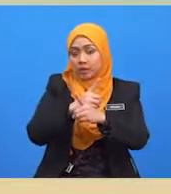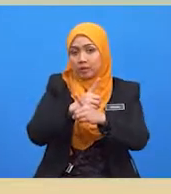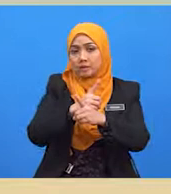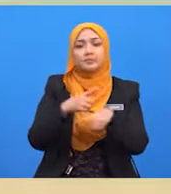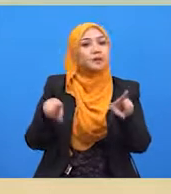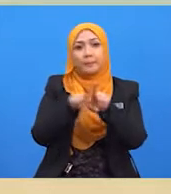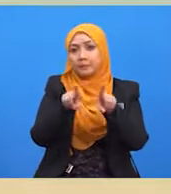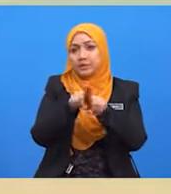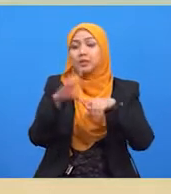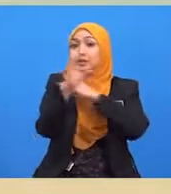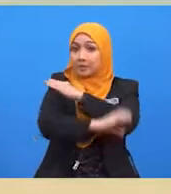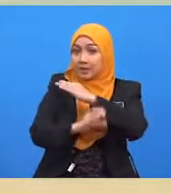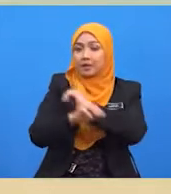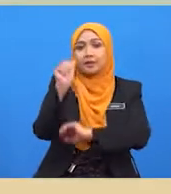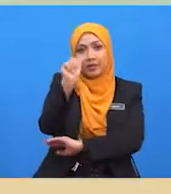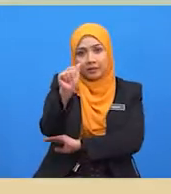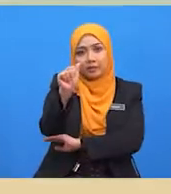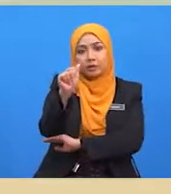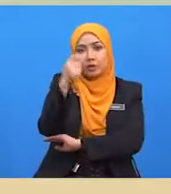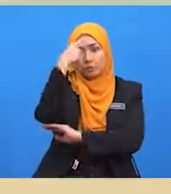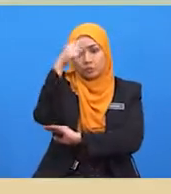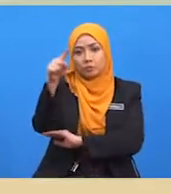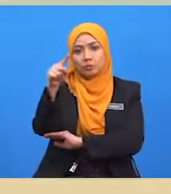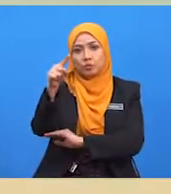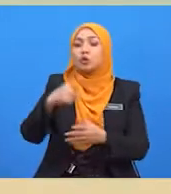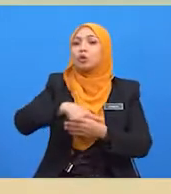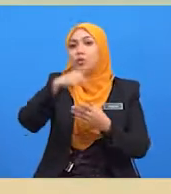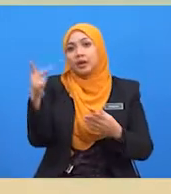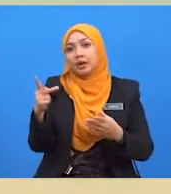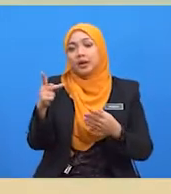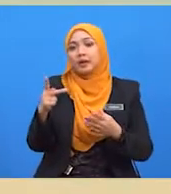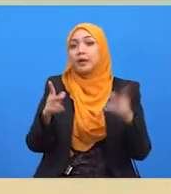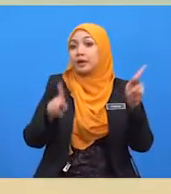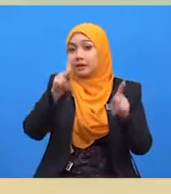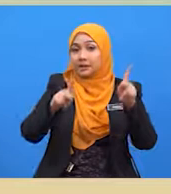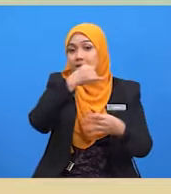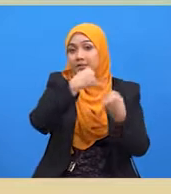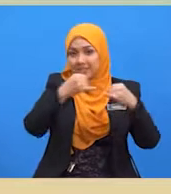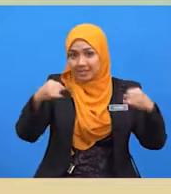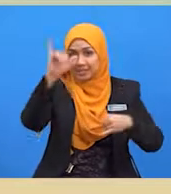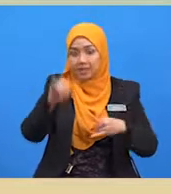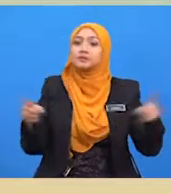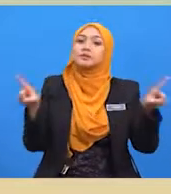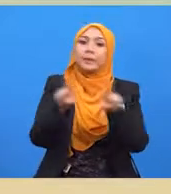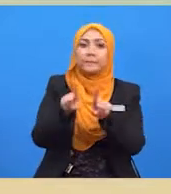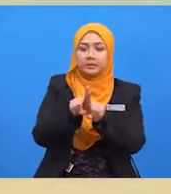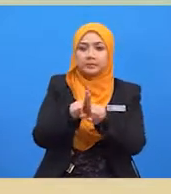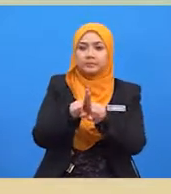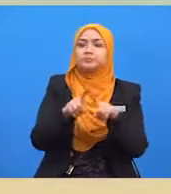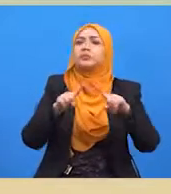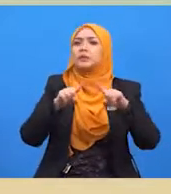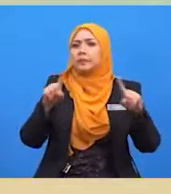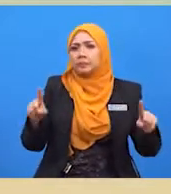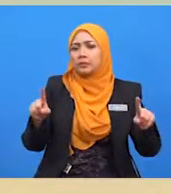kereta jenis yang sama, tetapi pada kos seunit yang lebih rendah, iaitu